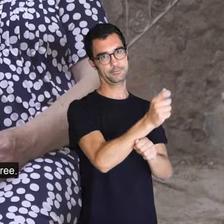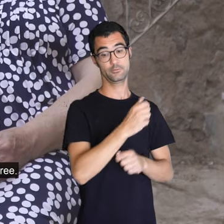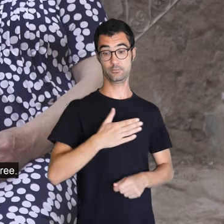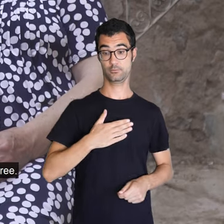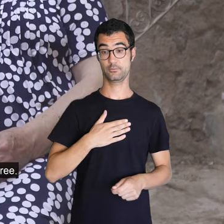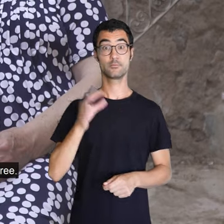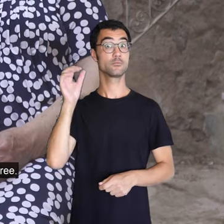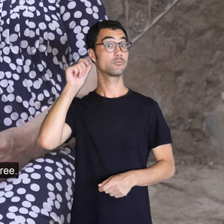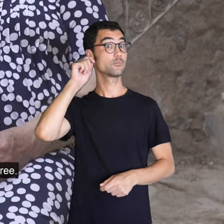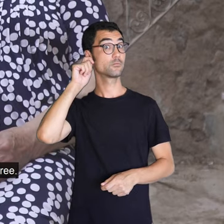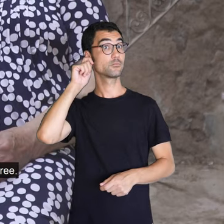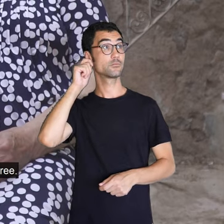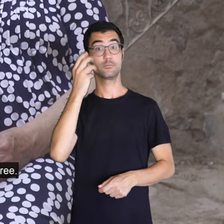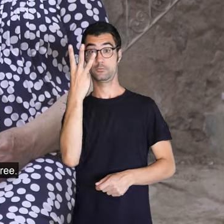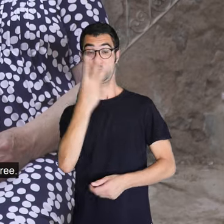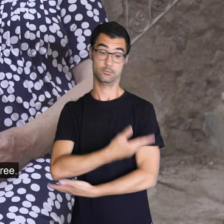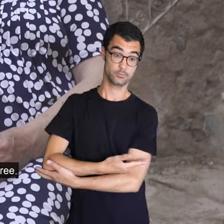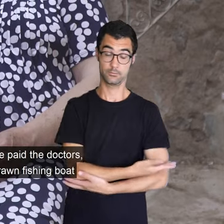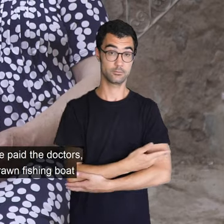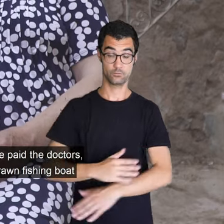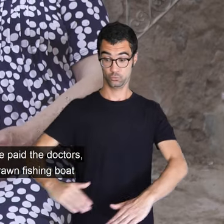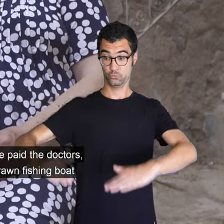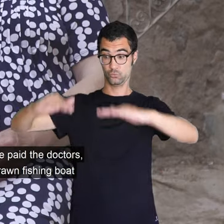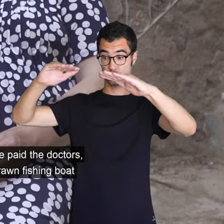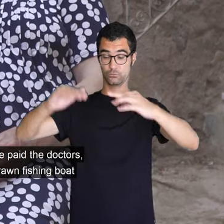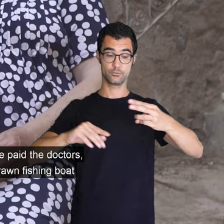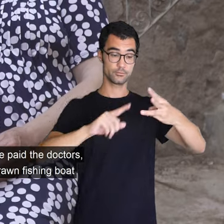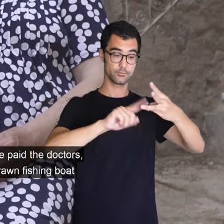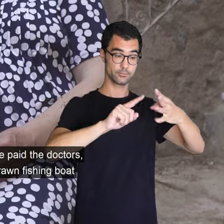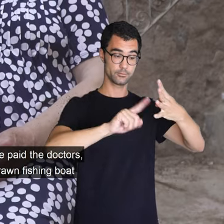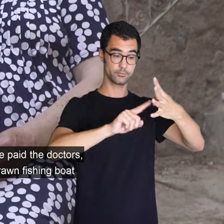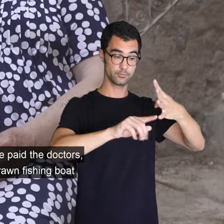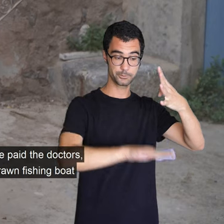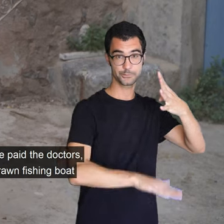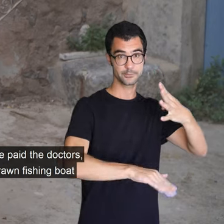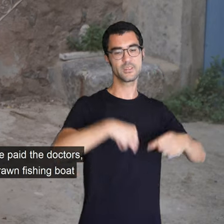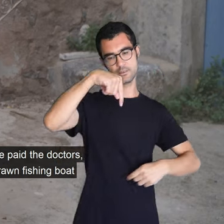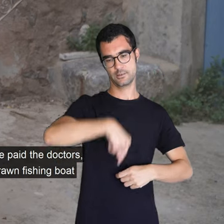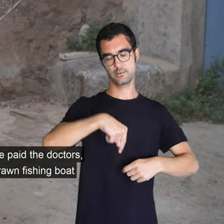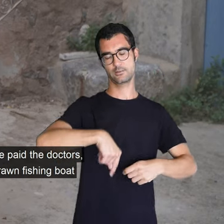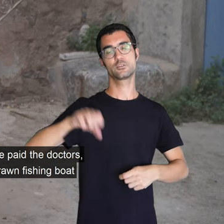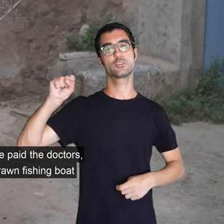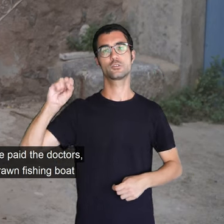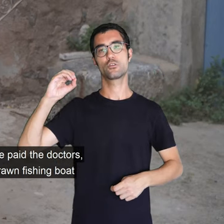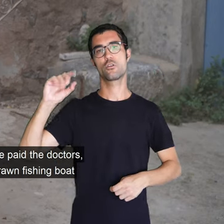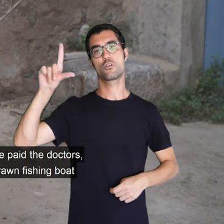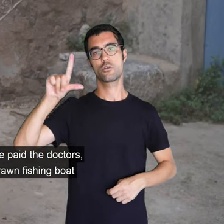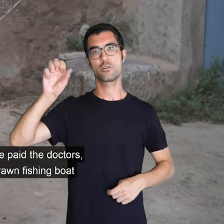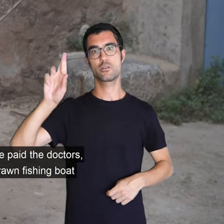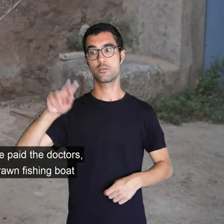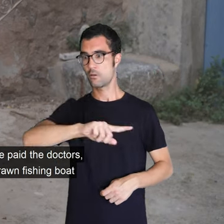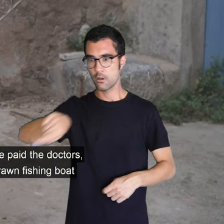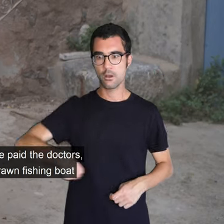nines, quatre no, tres, les tres nines maiors, la petita la tinguèrem aquí en Esport, va resultar que eren massa